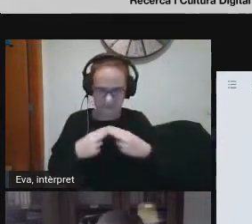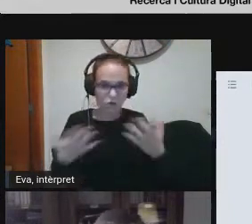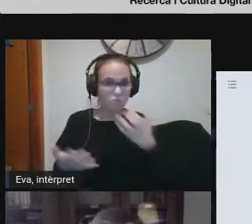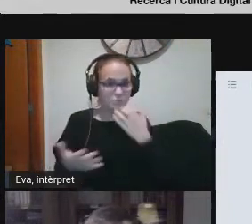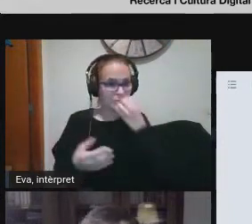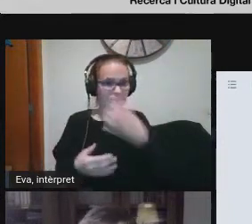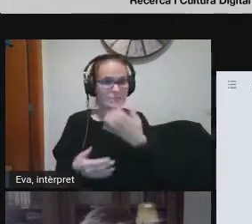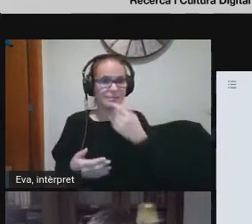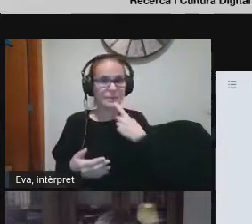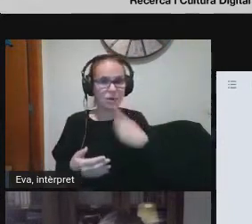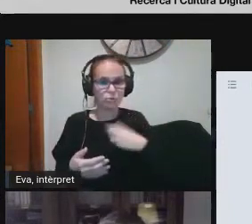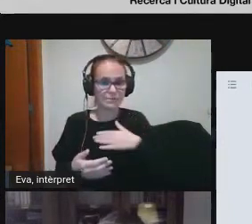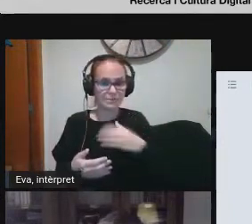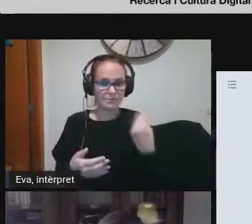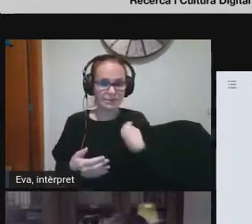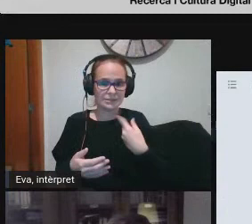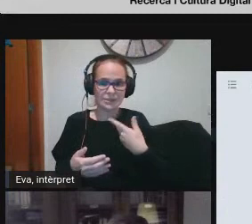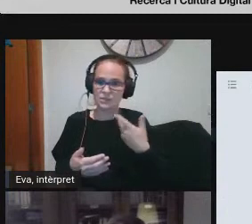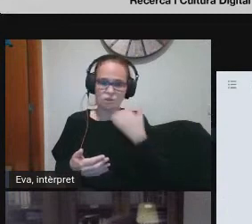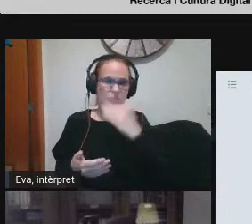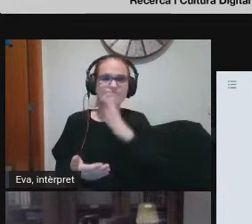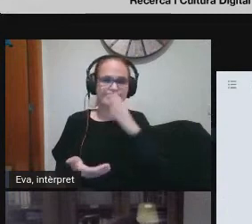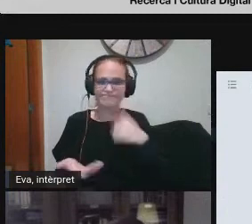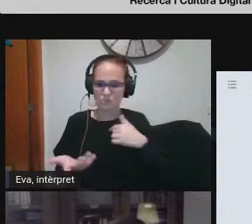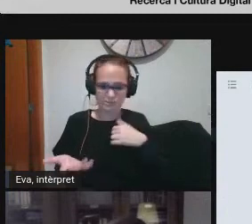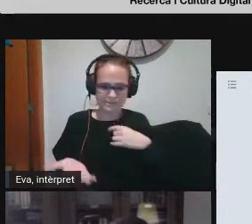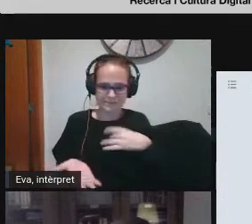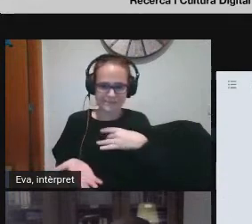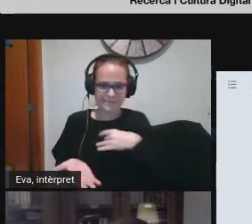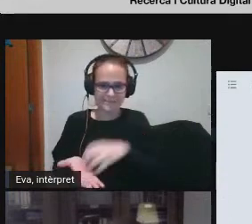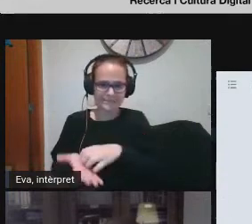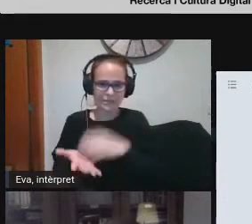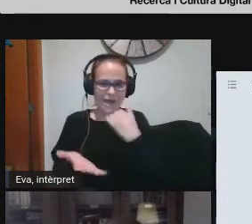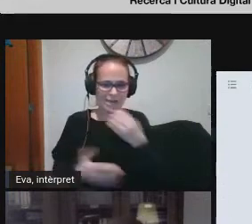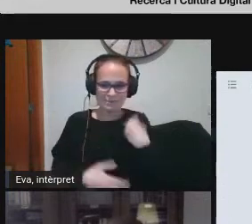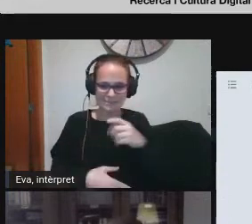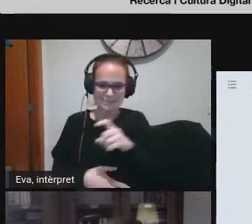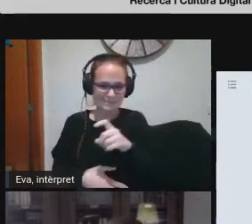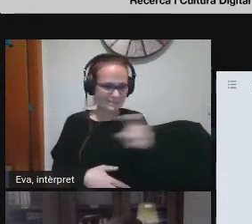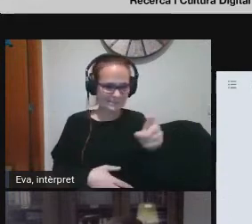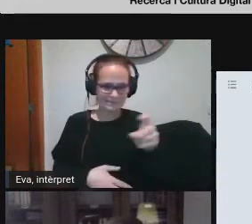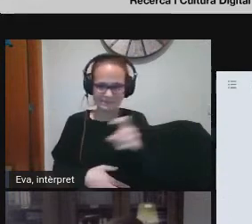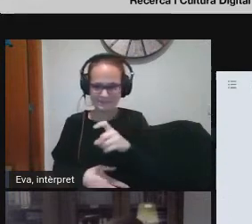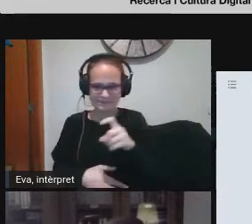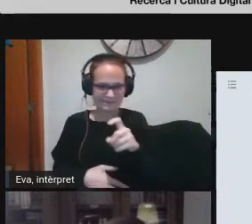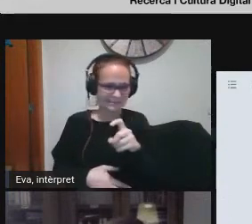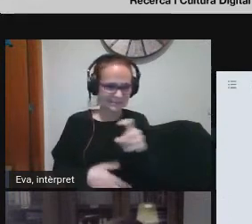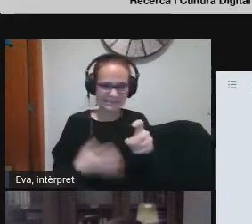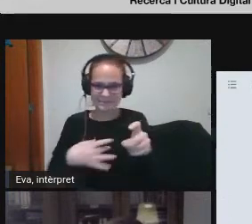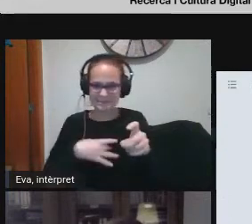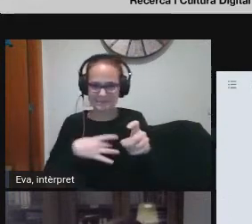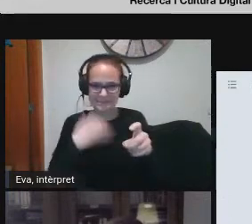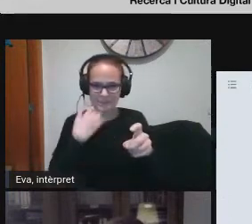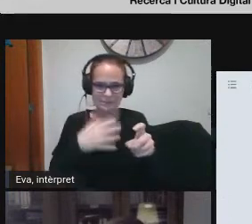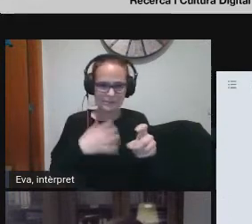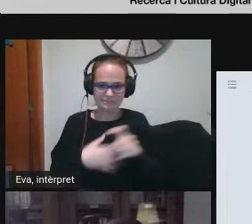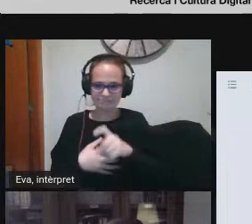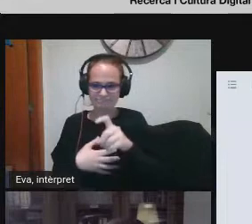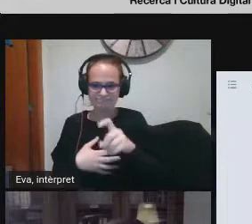m'haguéssim fet aquesta pregunta no hauria sigut on posar-me de fet jo seria d'aquests que estaria molt ben ara perquè dir exactament on et col·loques no? perquè clar